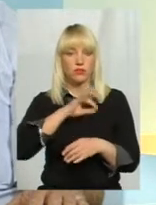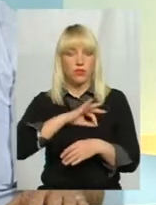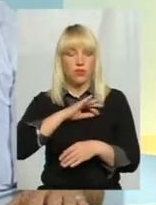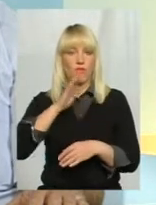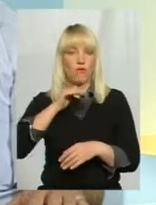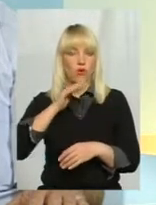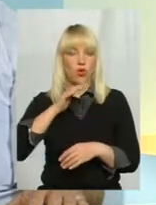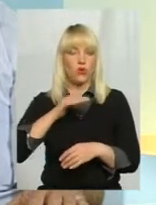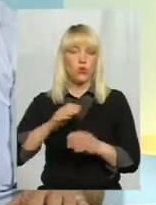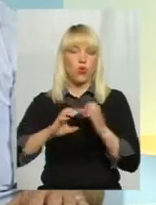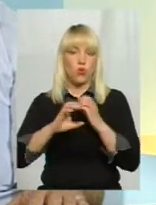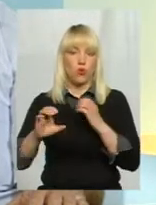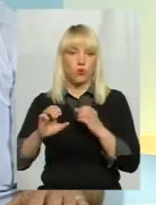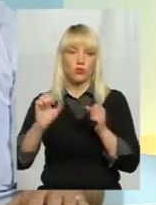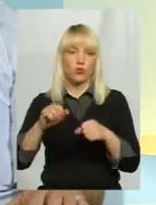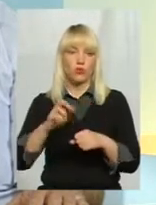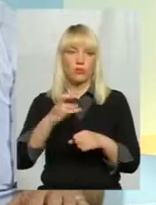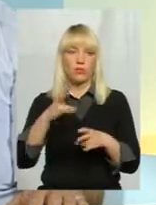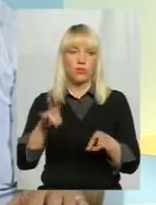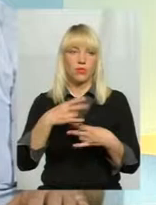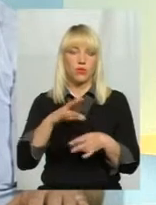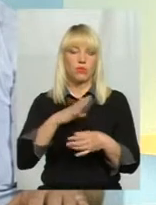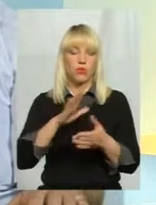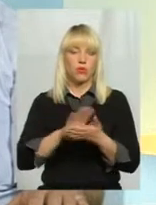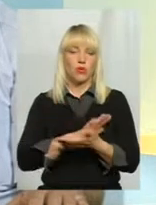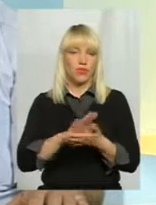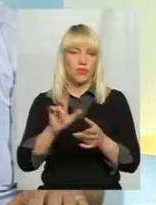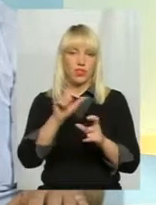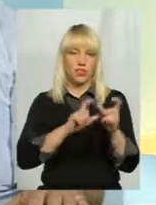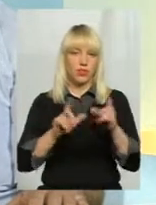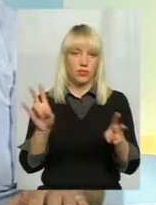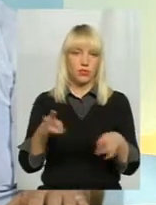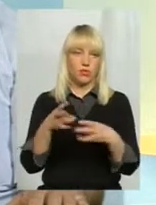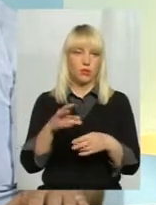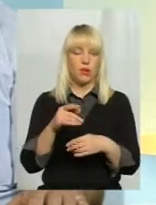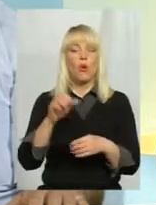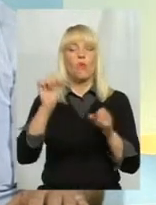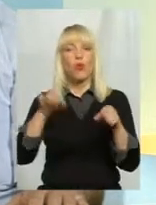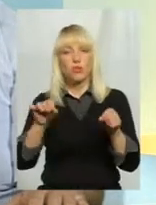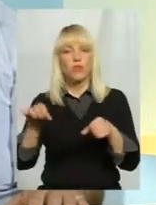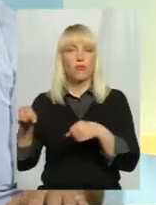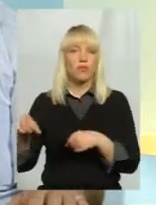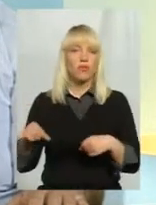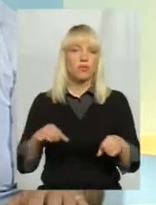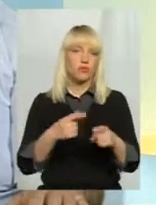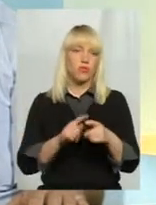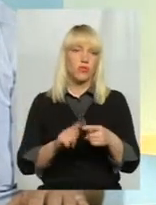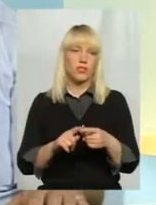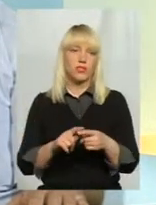удогонах, можливо, не треба би цих промивок, можливо, там нічого не було, але, можливо, можливо, це, можливо, це дуже